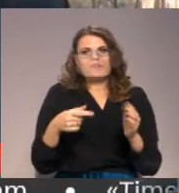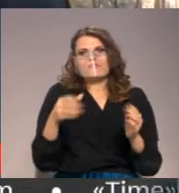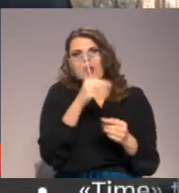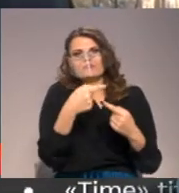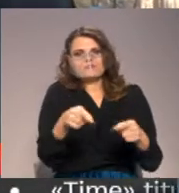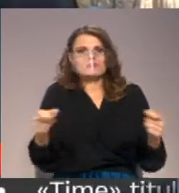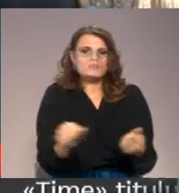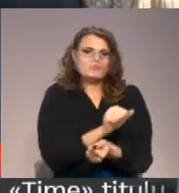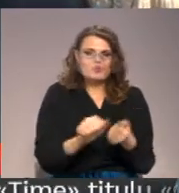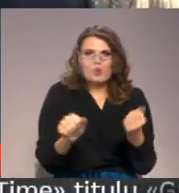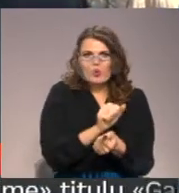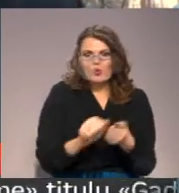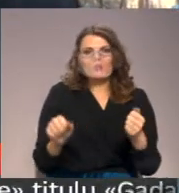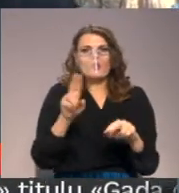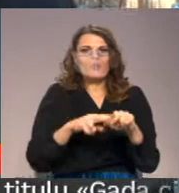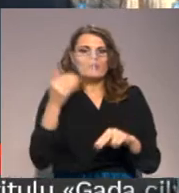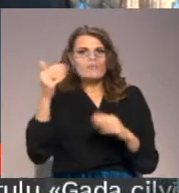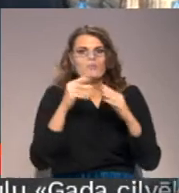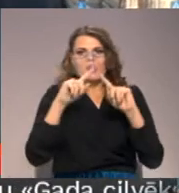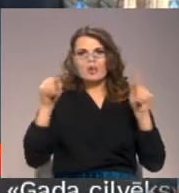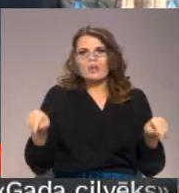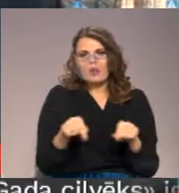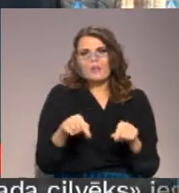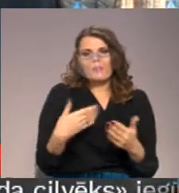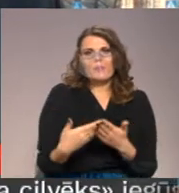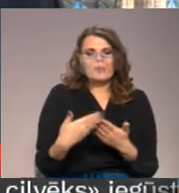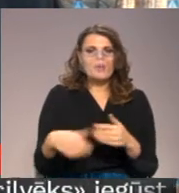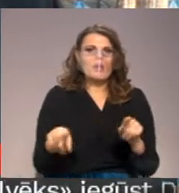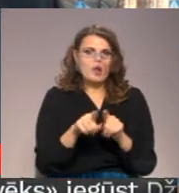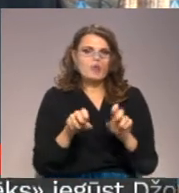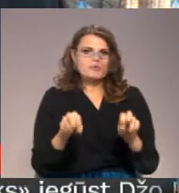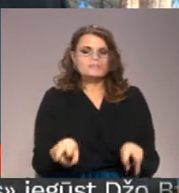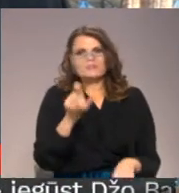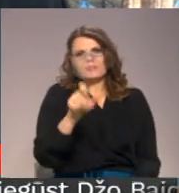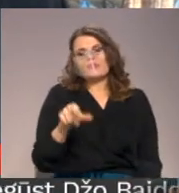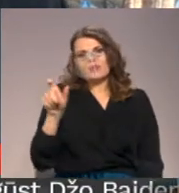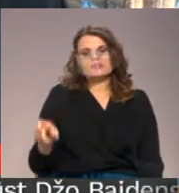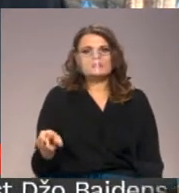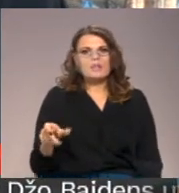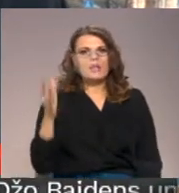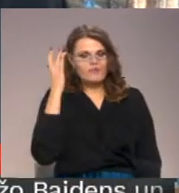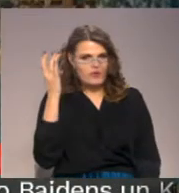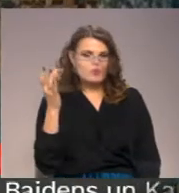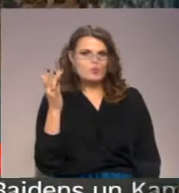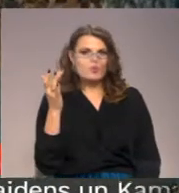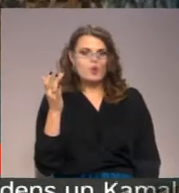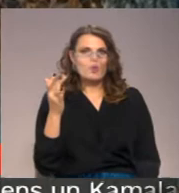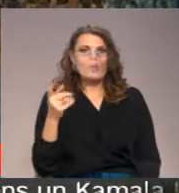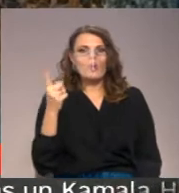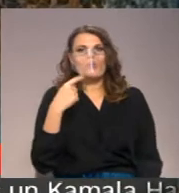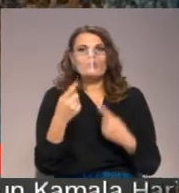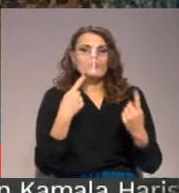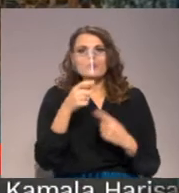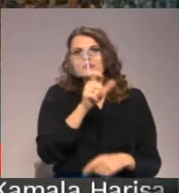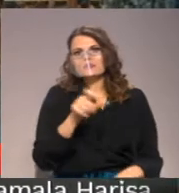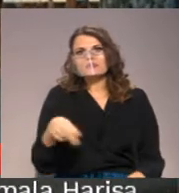dokumentiem un viņu mājas lapās, arī speciālistu viedokļos. Uzzinātie